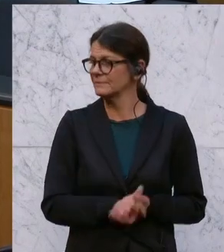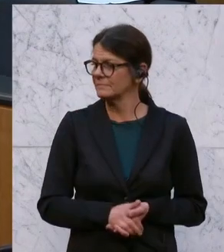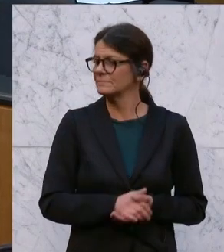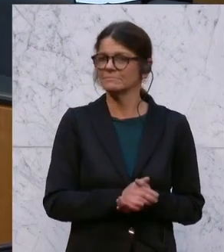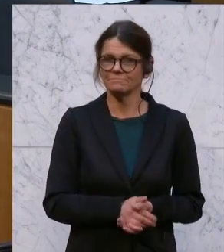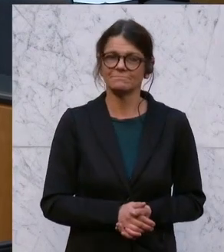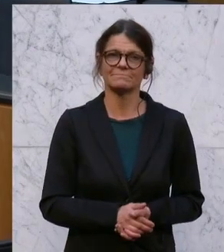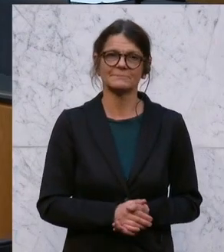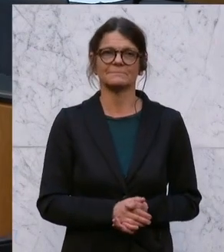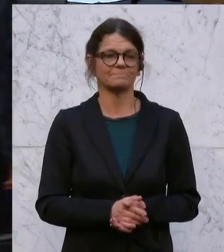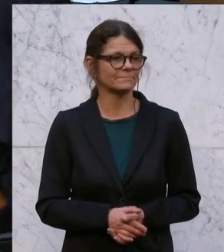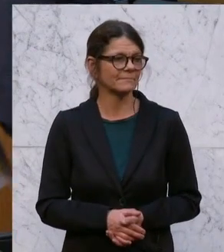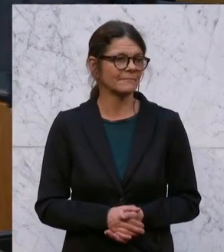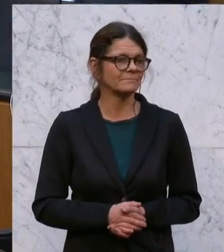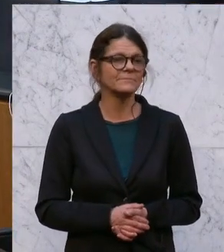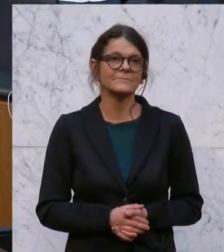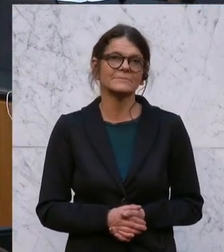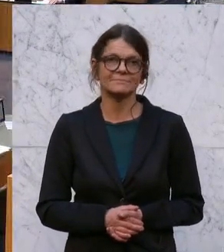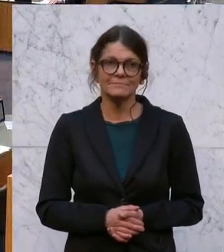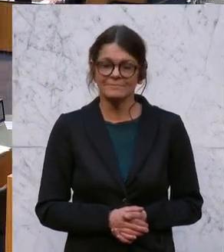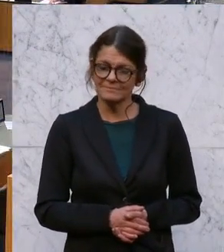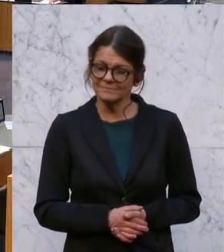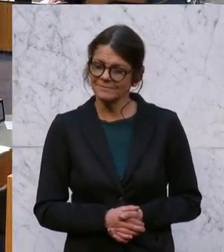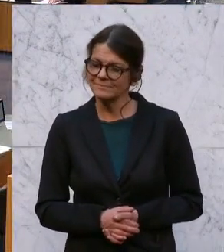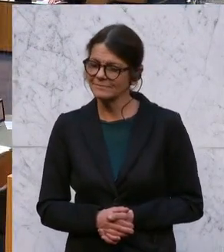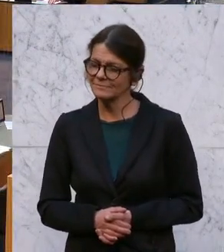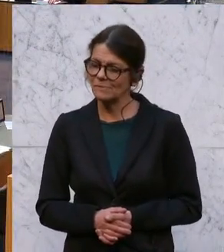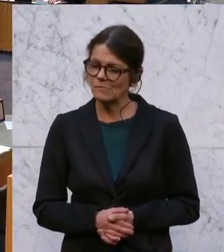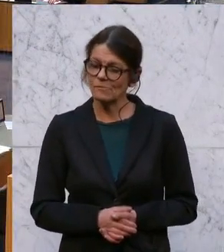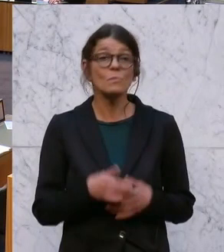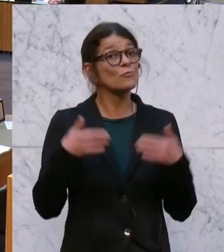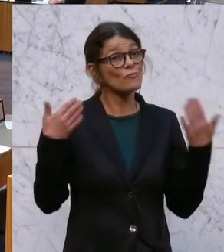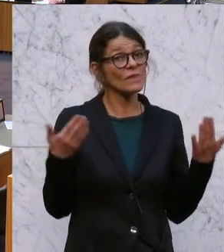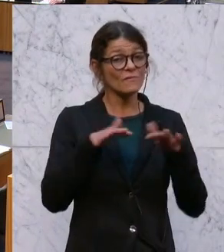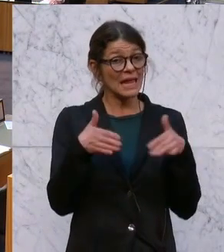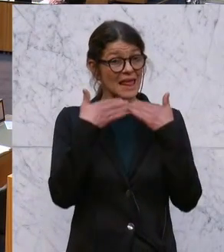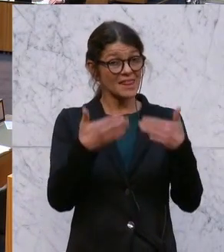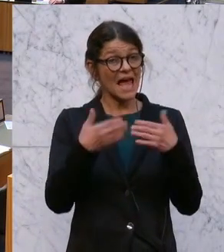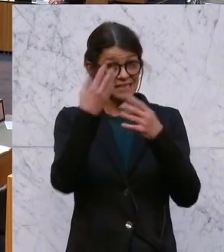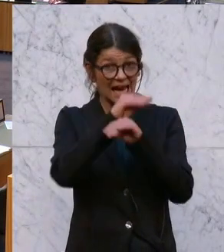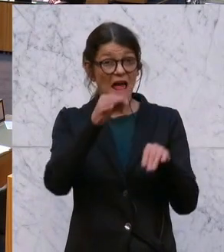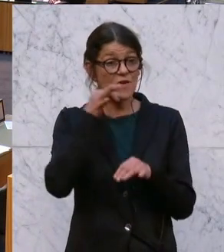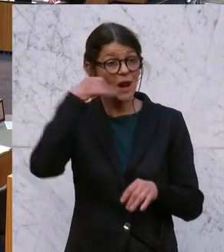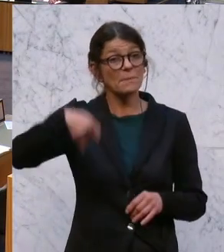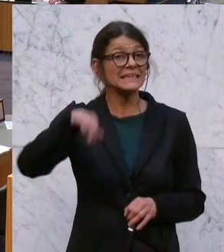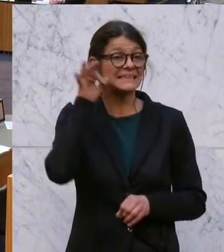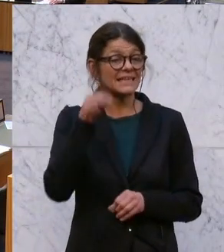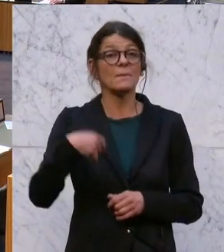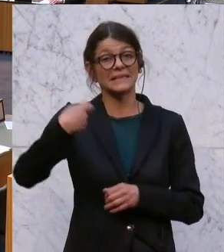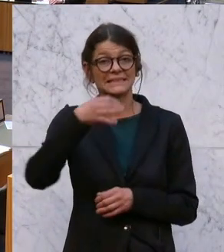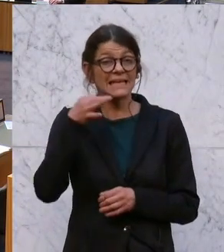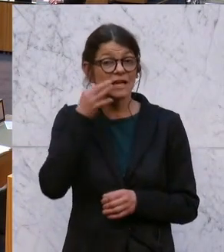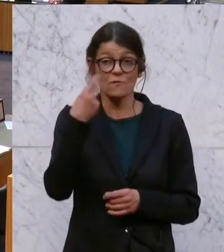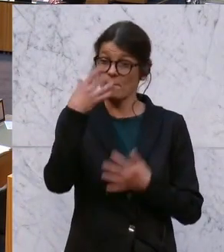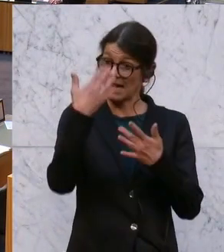Und die nächste Rednerin kommt von den Grünen, Agnes Sirka-Prammer. Vielen Dank, sehr geehrte Frau Präsidentin, Frau Präsidentin des Rechnungshofs, herzlich